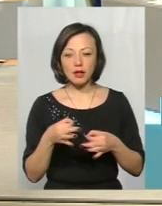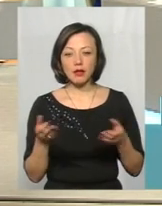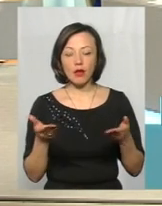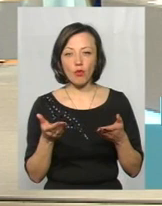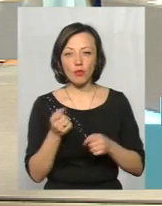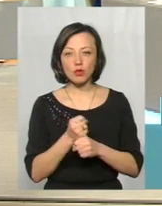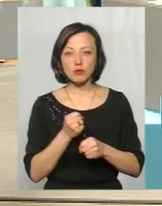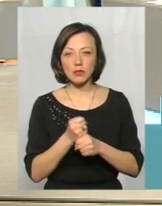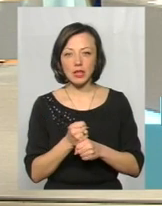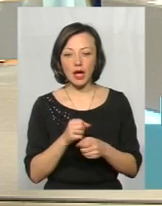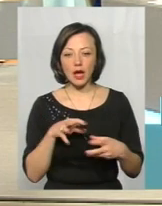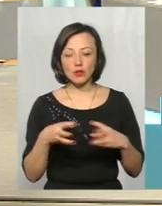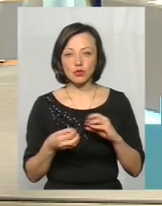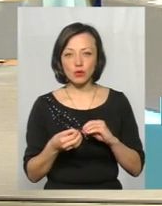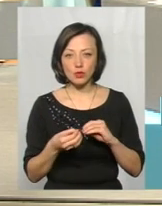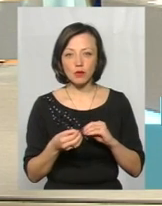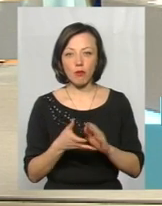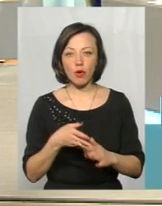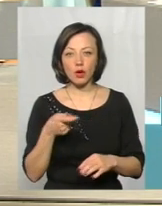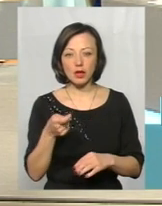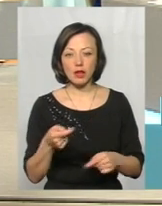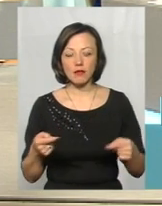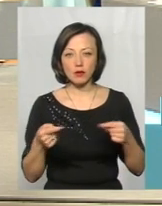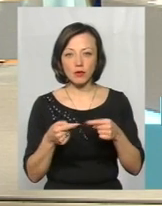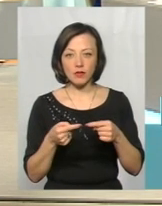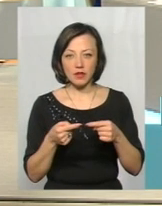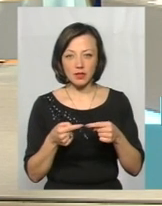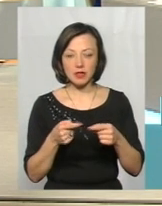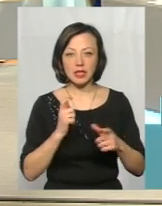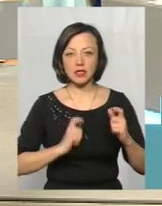розробили резервуцію про Голостову і подали відповідні інституті.